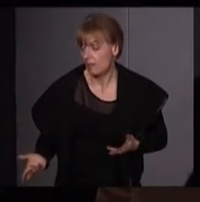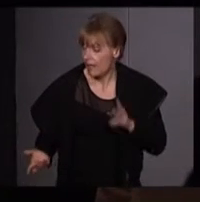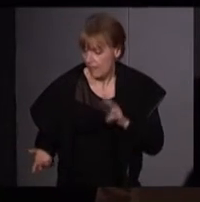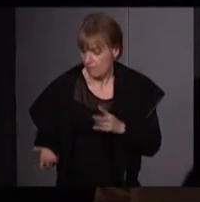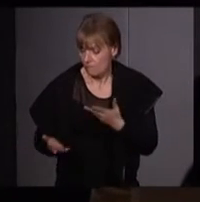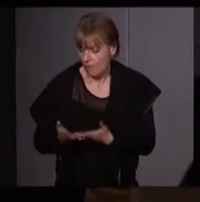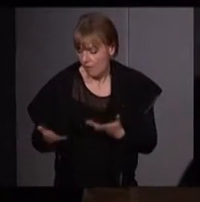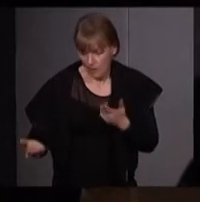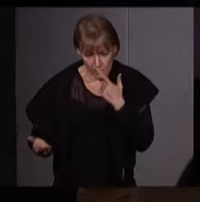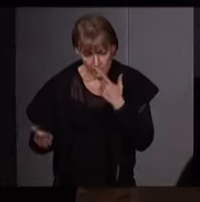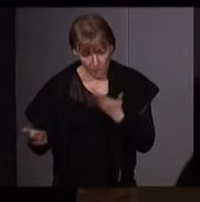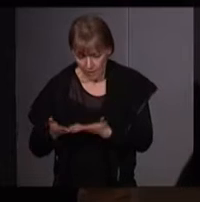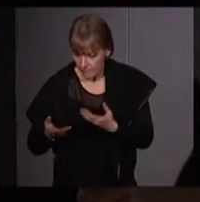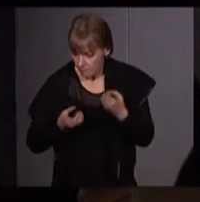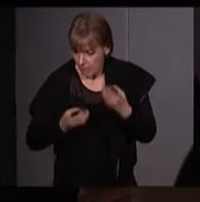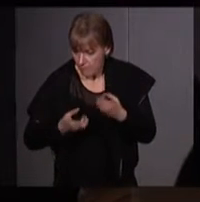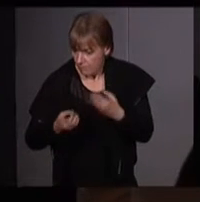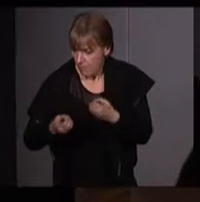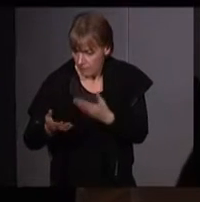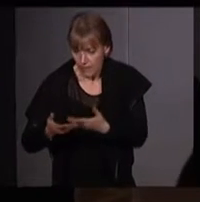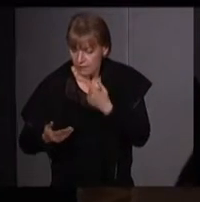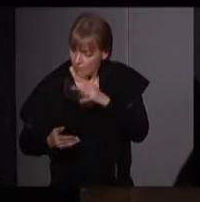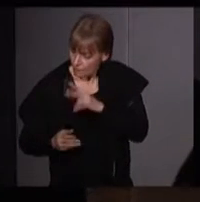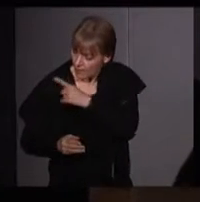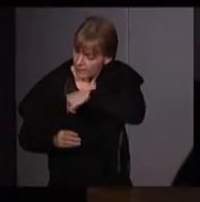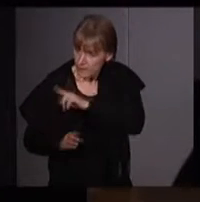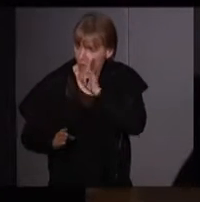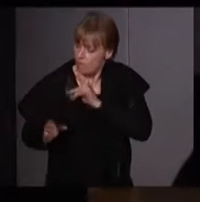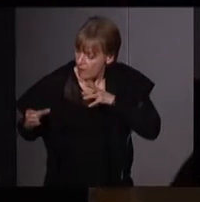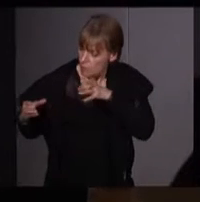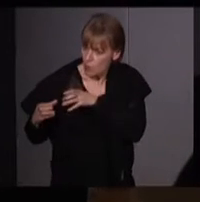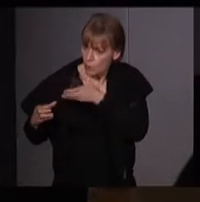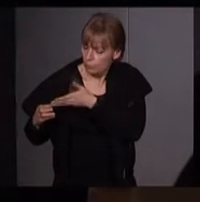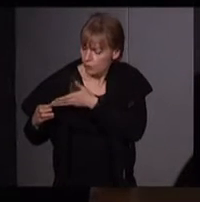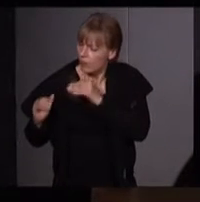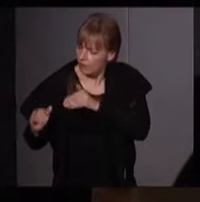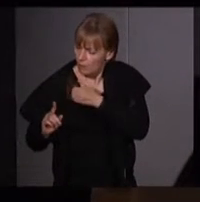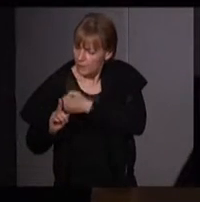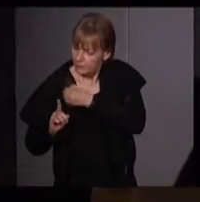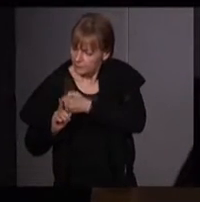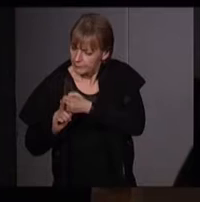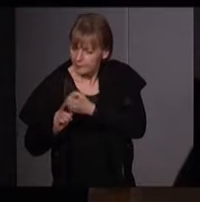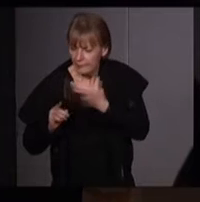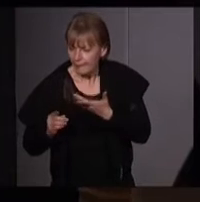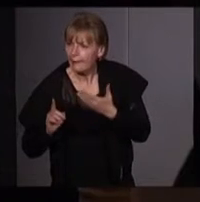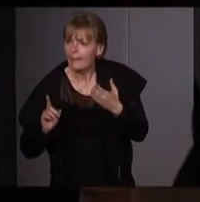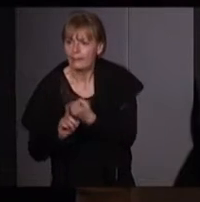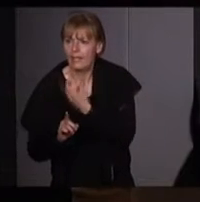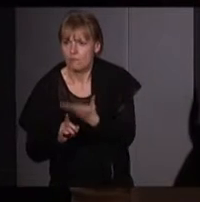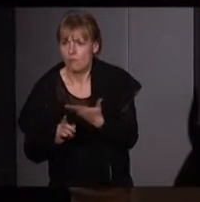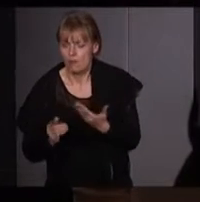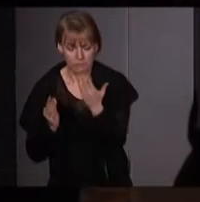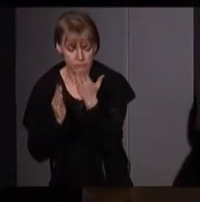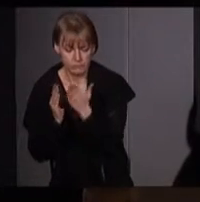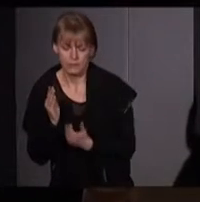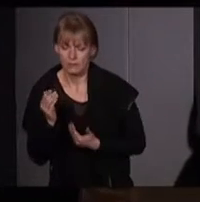'affecterait pas le cours des événements. Les femmes de Greenham Common ont réussi à faire plusieurs choses. Je les énumère très très